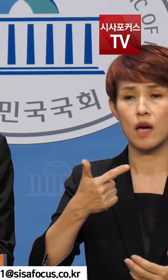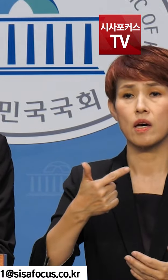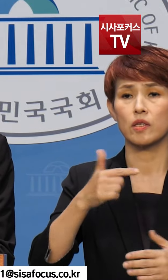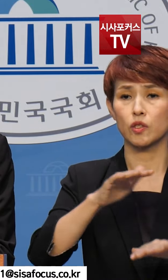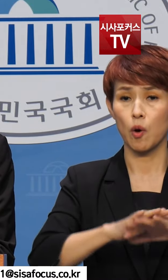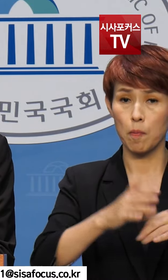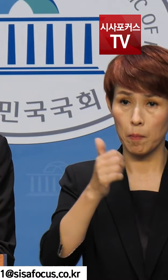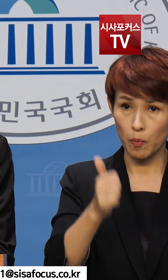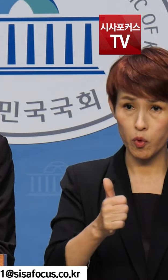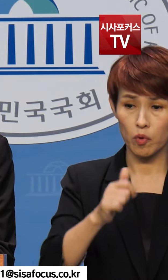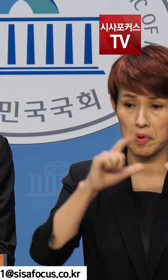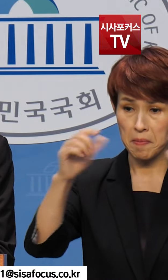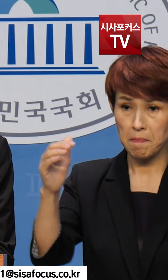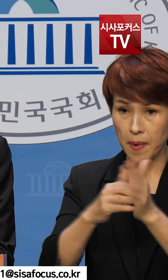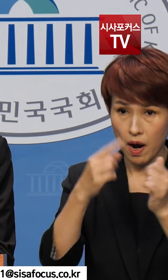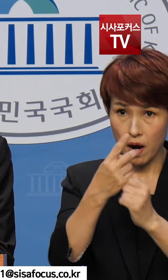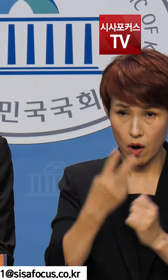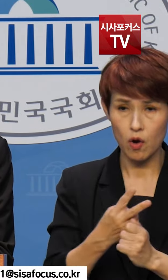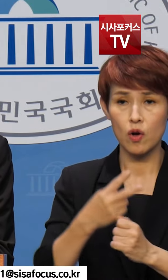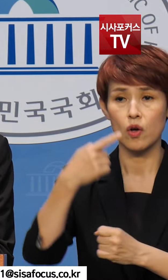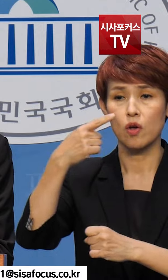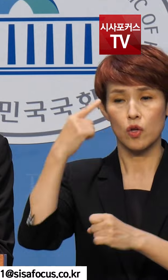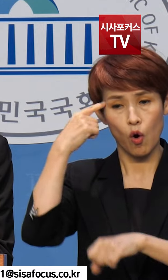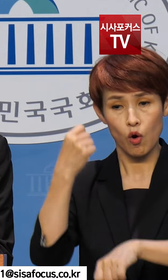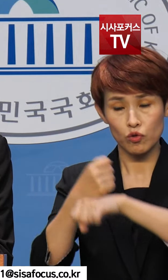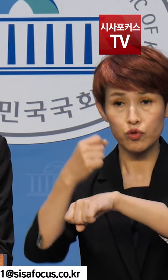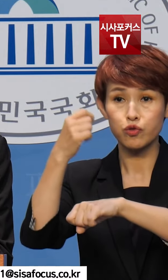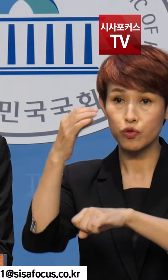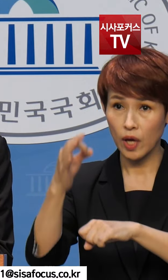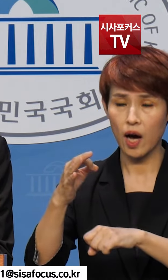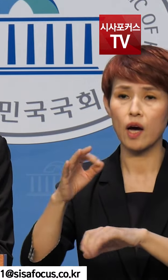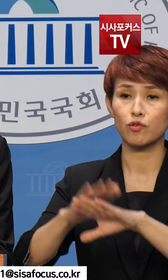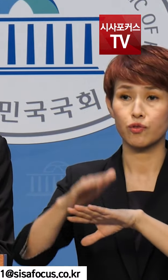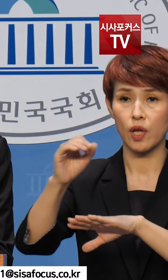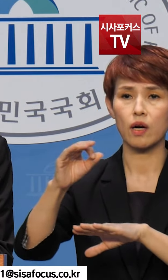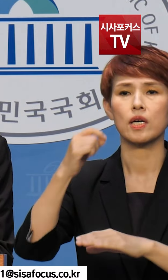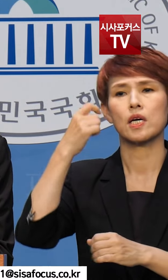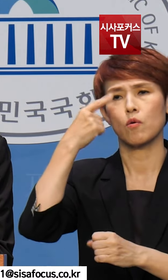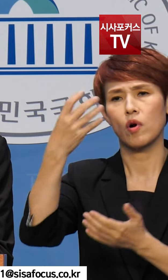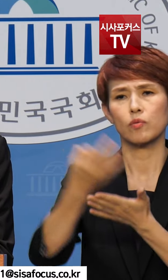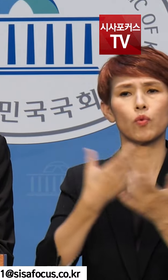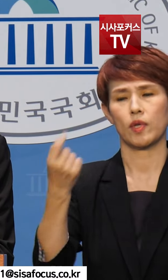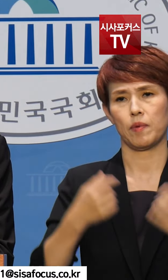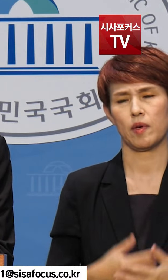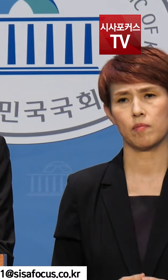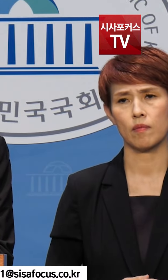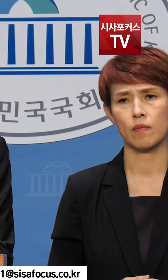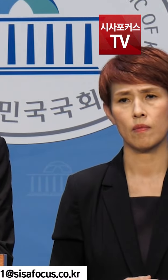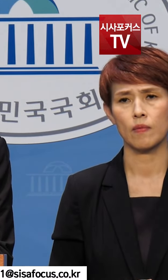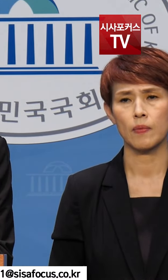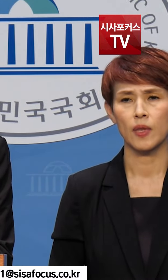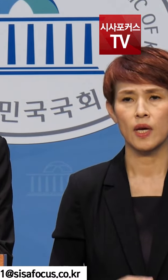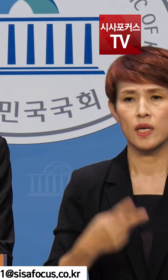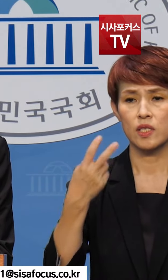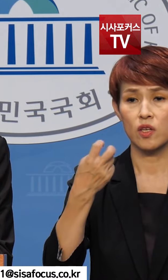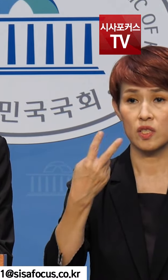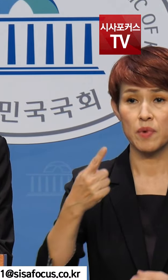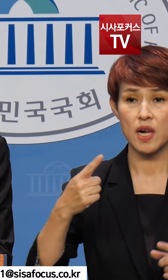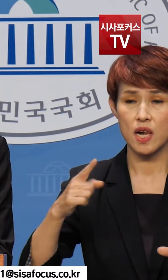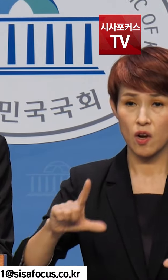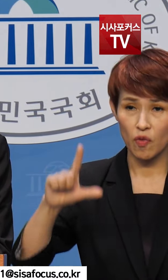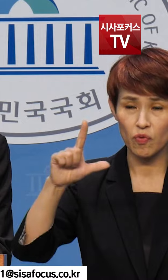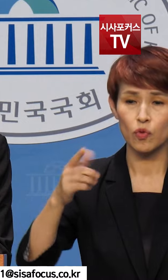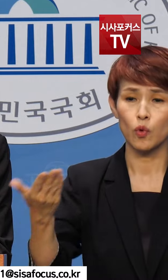두 차례나 했습니다만 연구수당은 임금입니다. 세 번째는 외부인 출입관리 부실입니다. 지난 2021년 개정된